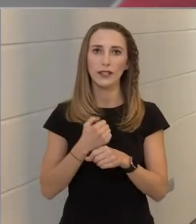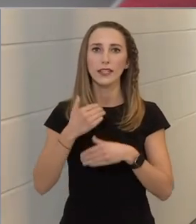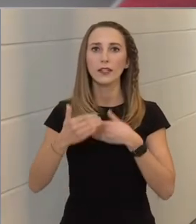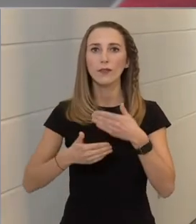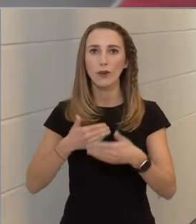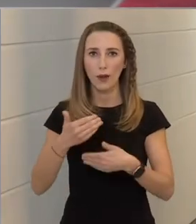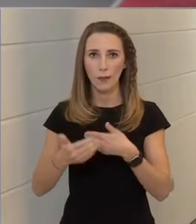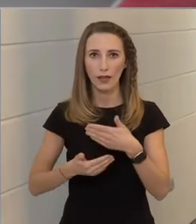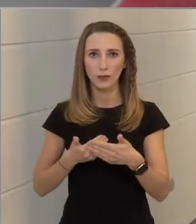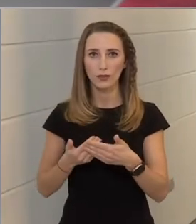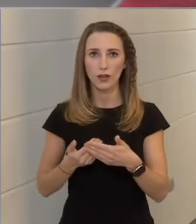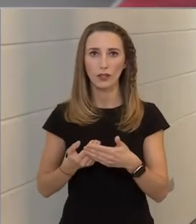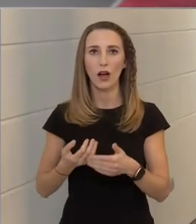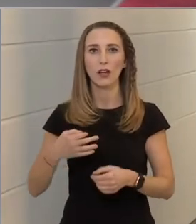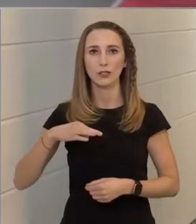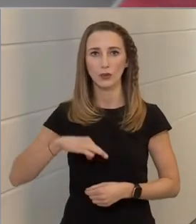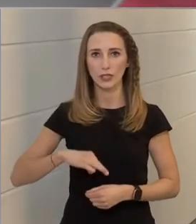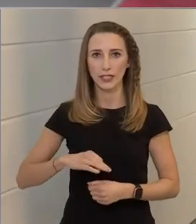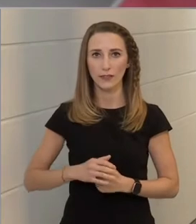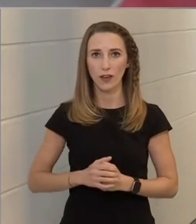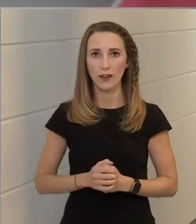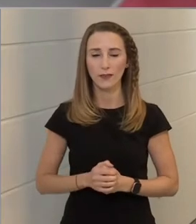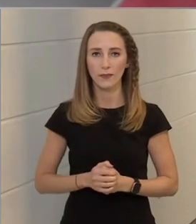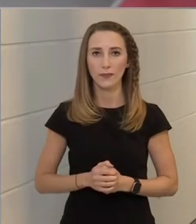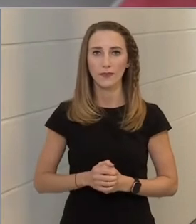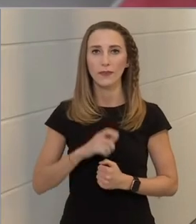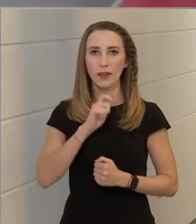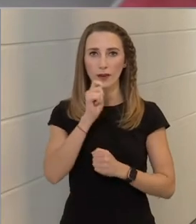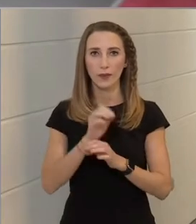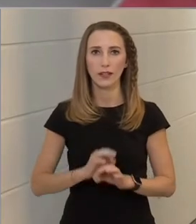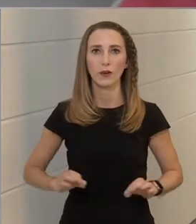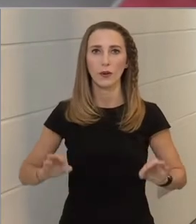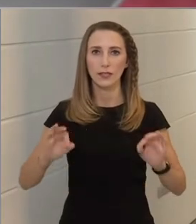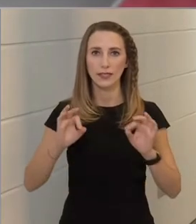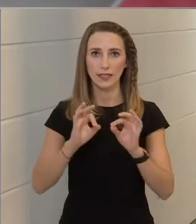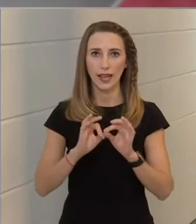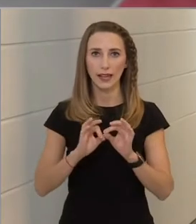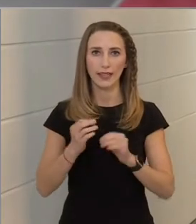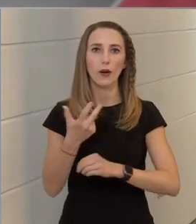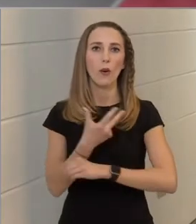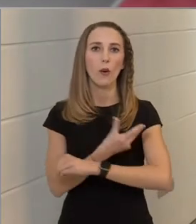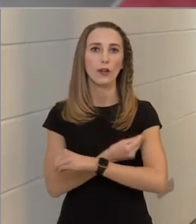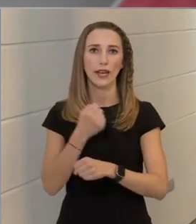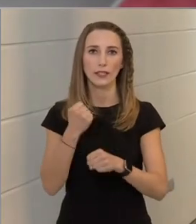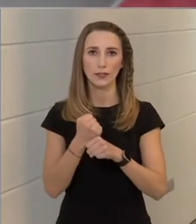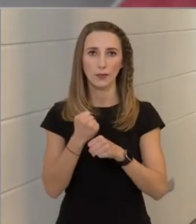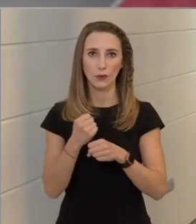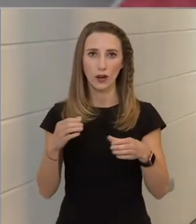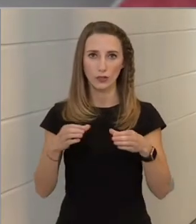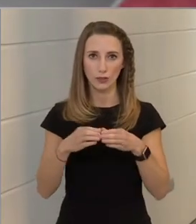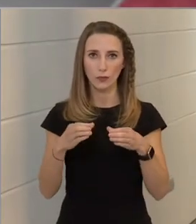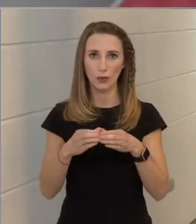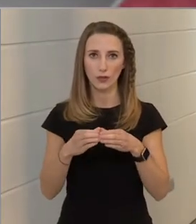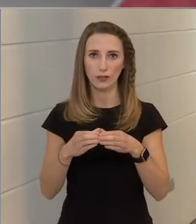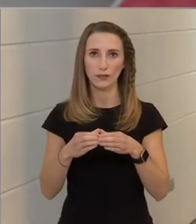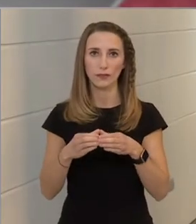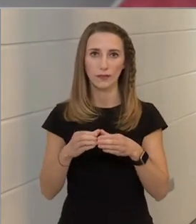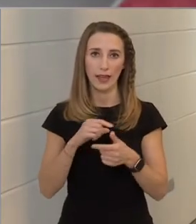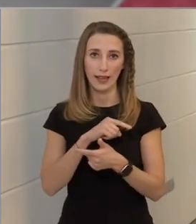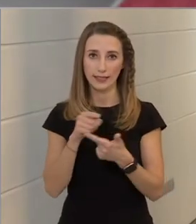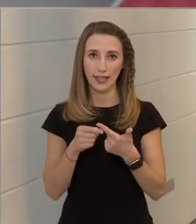folyamatosan hasznosítva a Magyarországi Oltási Munkacsoport ezeket